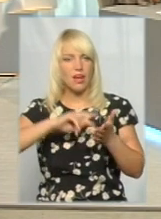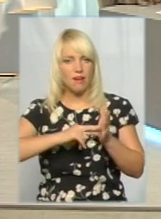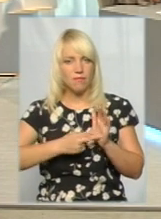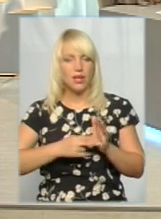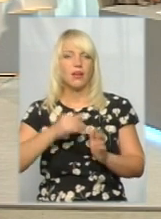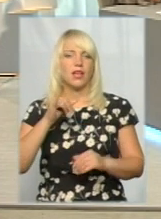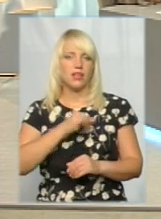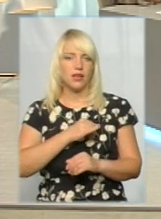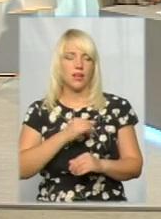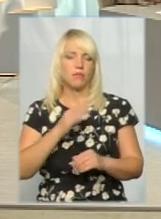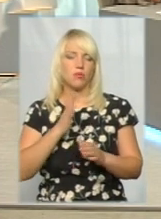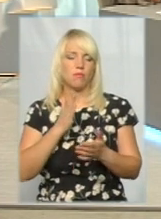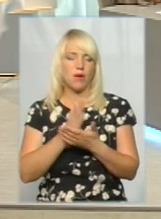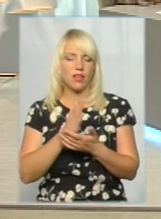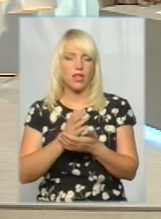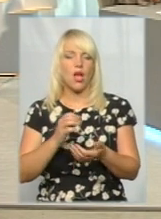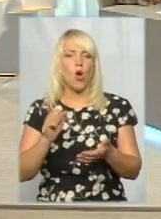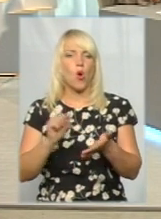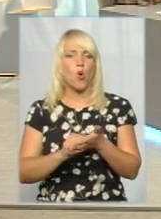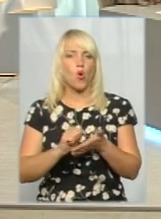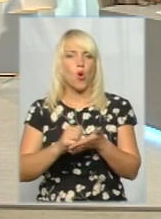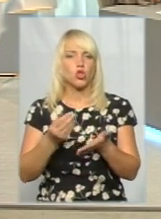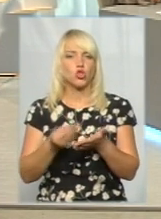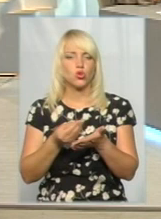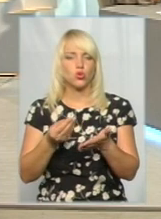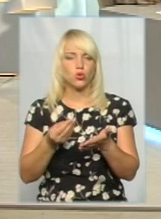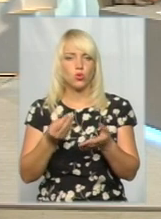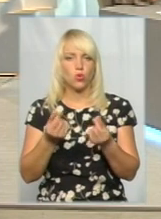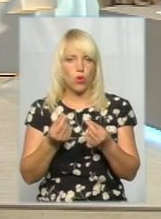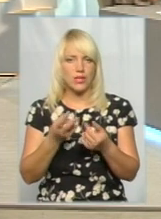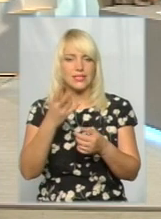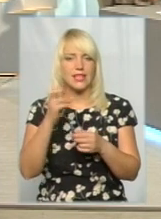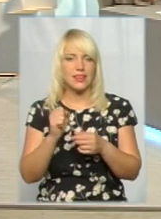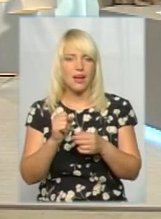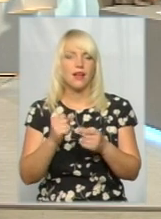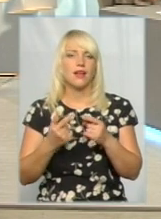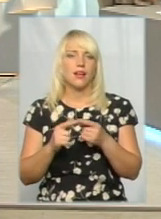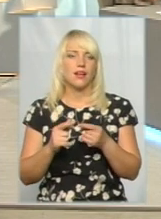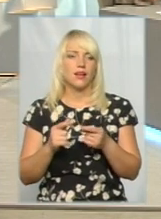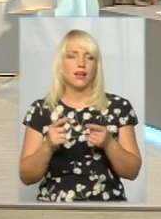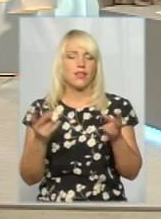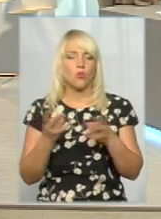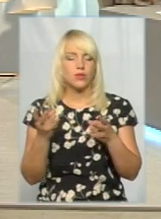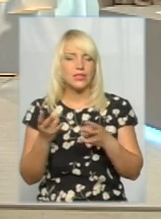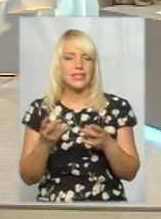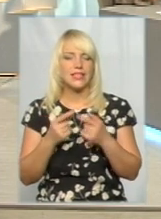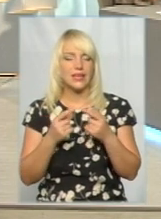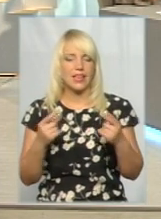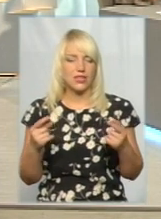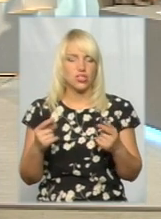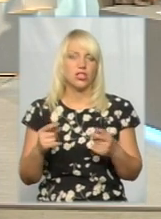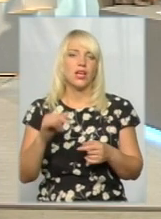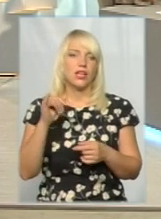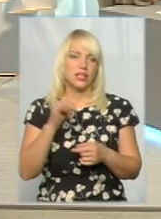кошторис на самі перші, самі необхідні речі, які будуть бачити проєктувальники разом з